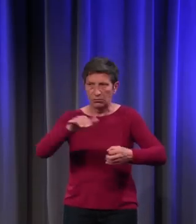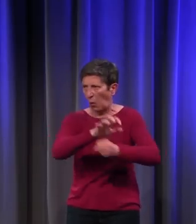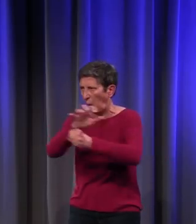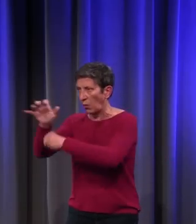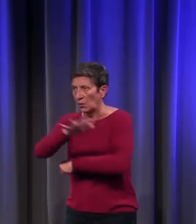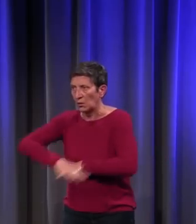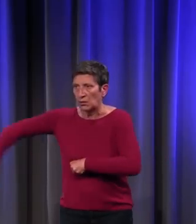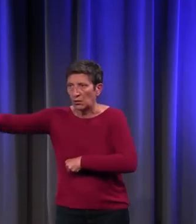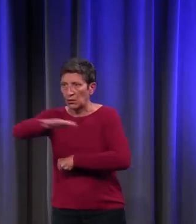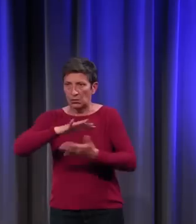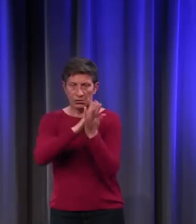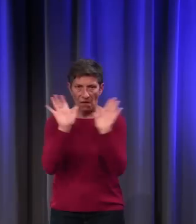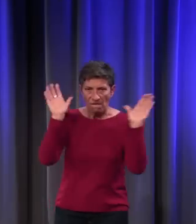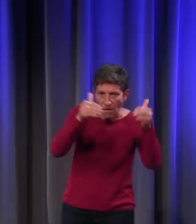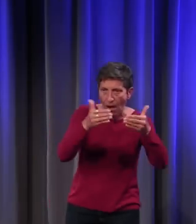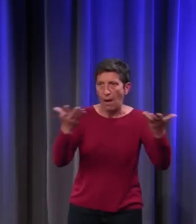se recroqueville sur elle-même,